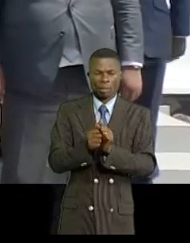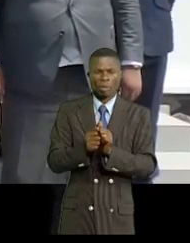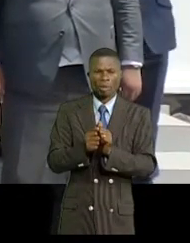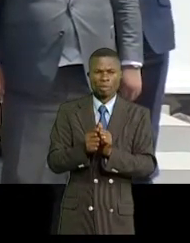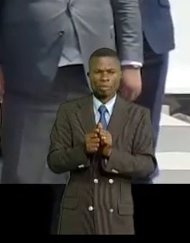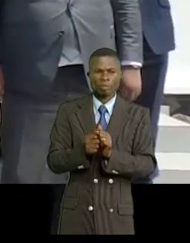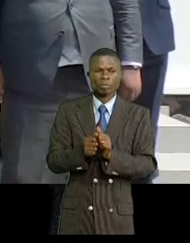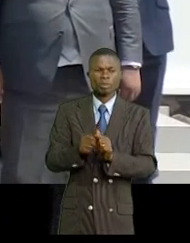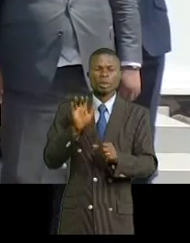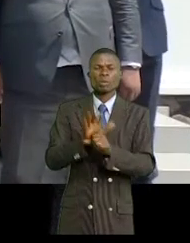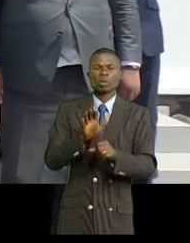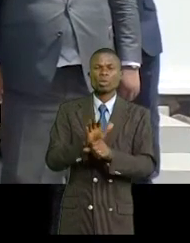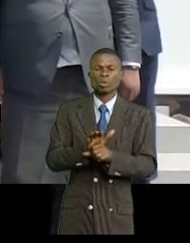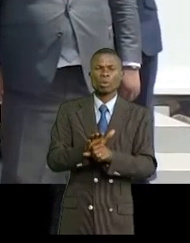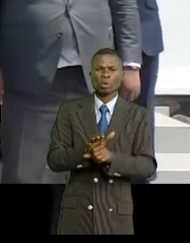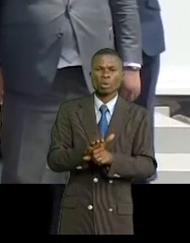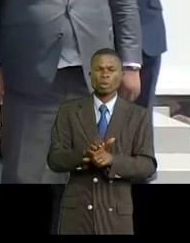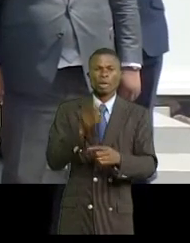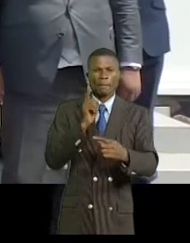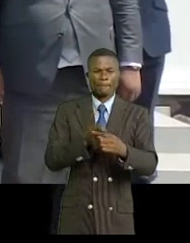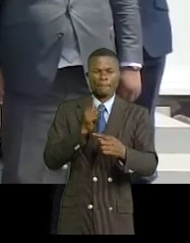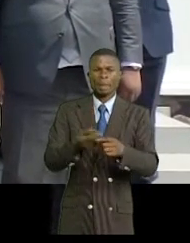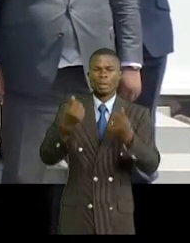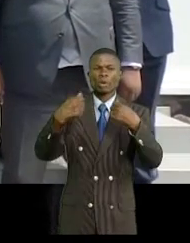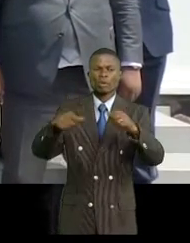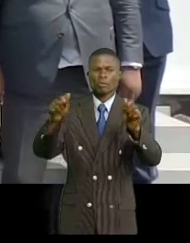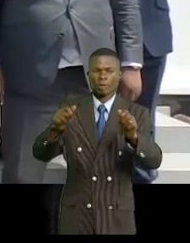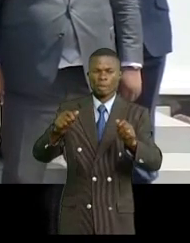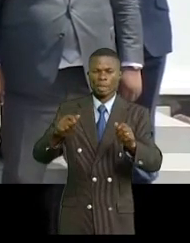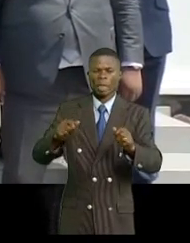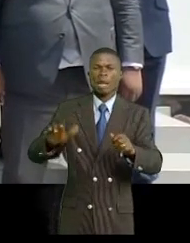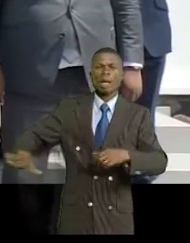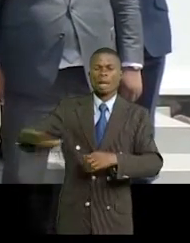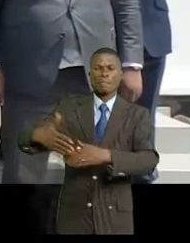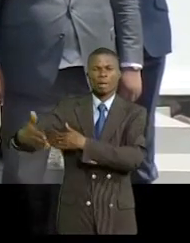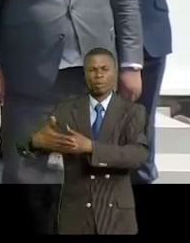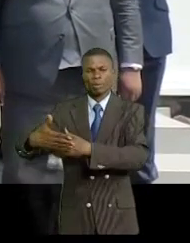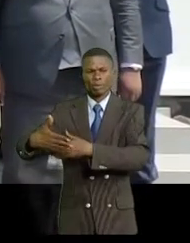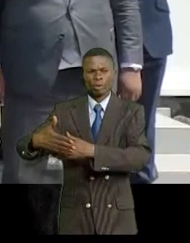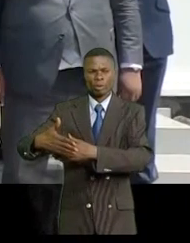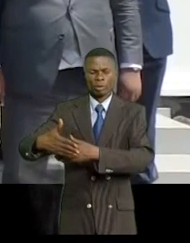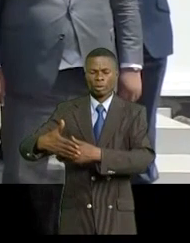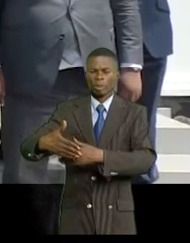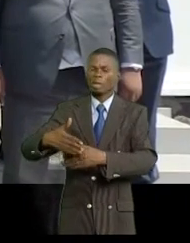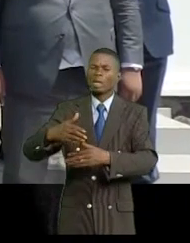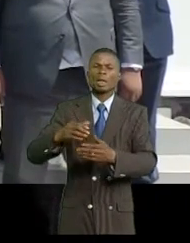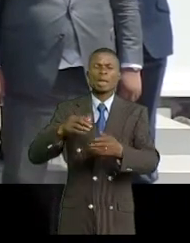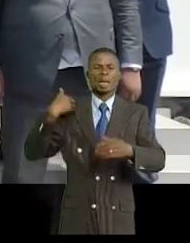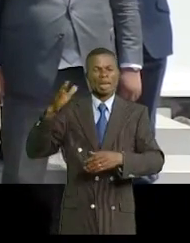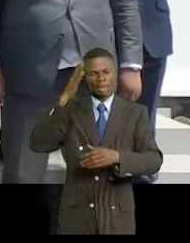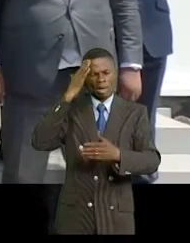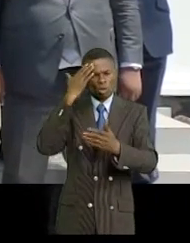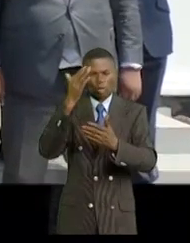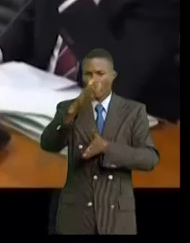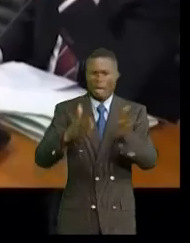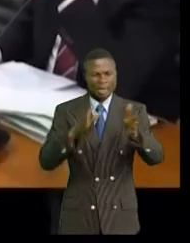qu'il y a un certain nombre de métaux qui sont vendus, notamment dans les pays voisins, qui ne sont pas retracés au niveau des recettes